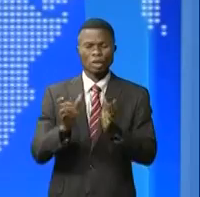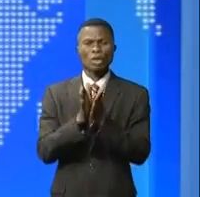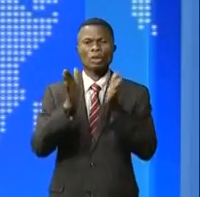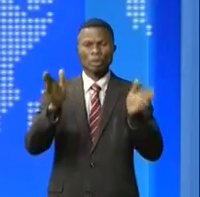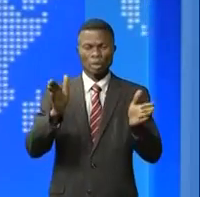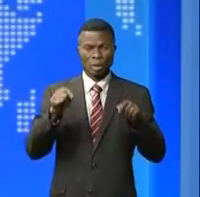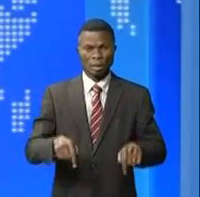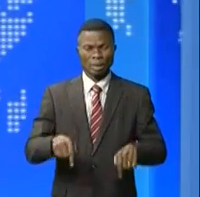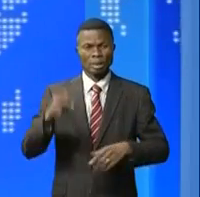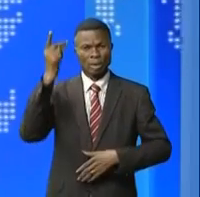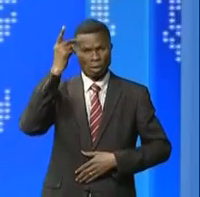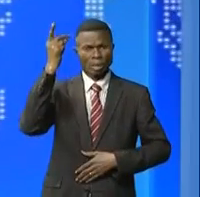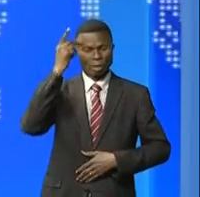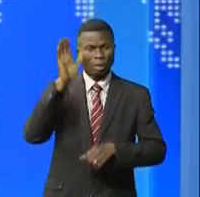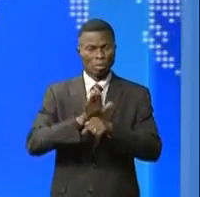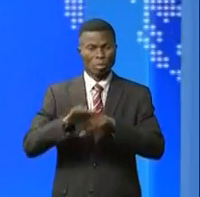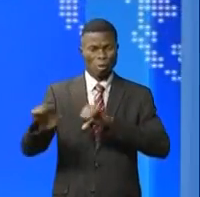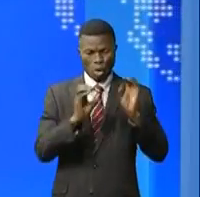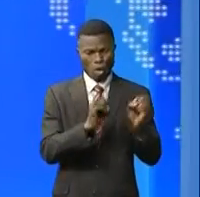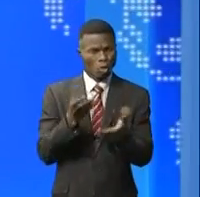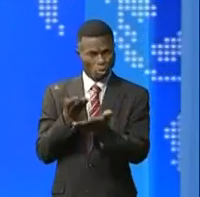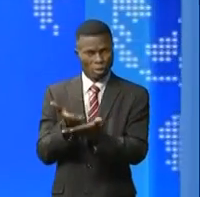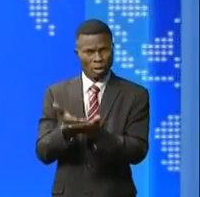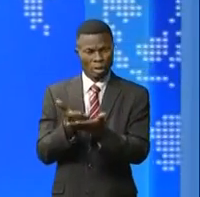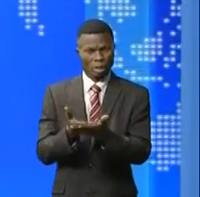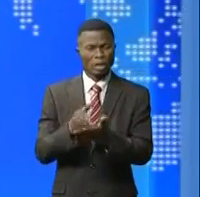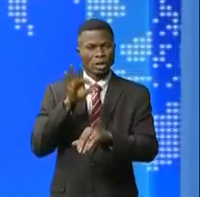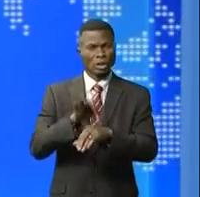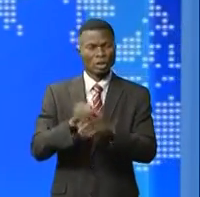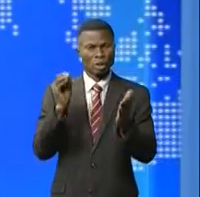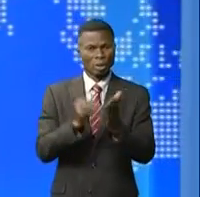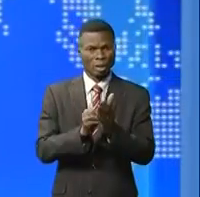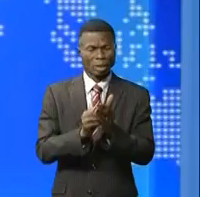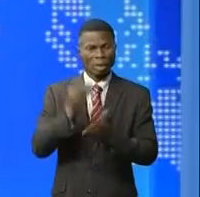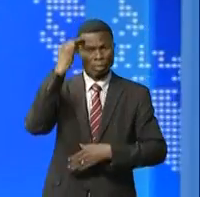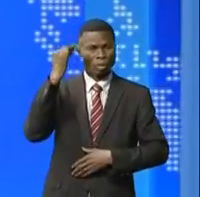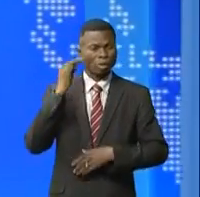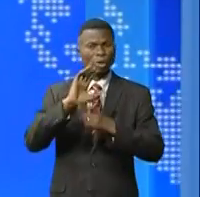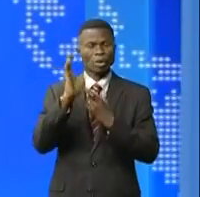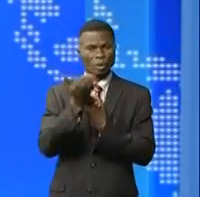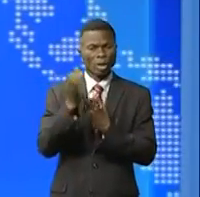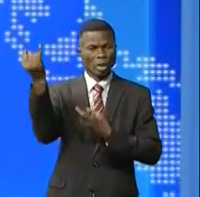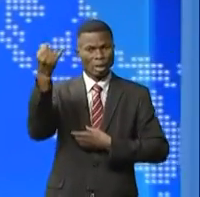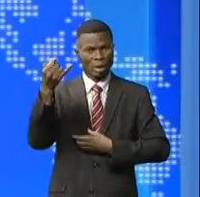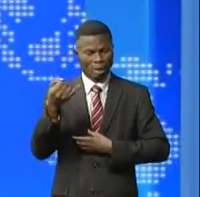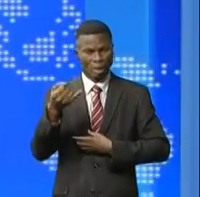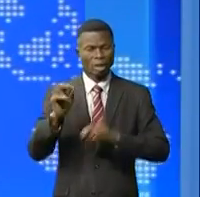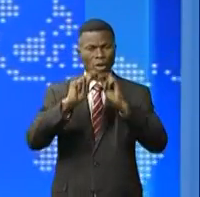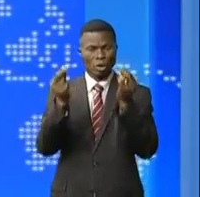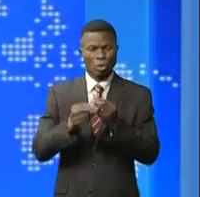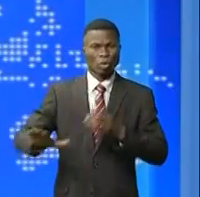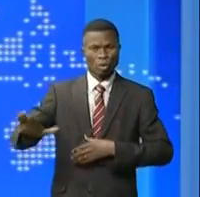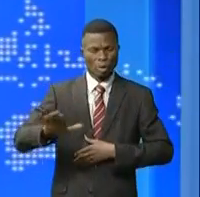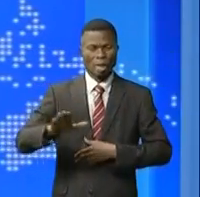ici à Kinshasa plusieurs activités sont organisées une occasion également pour la ministre de la Culture Arts et Patrimoine